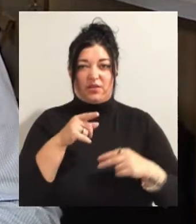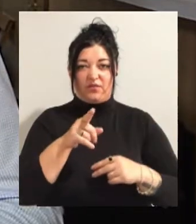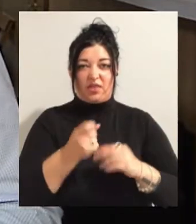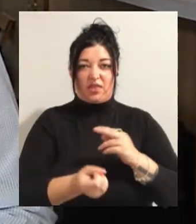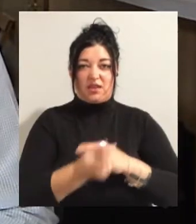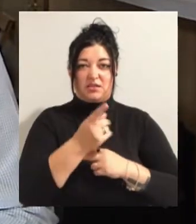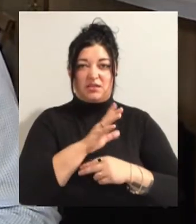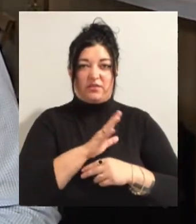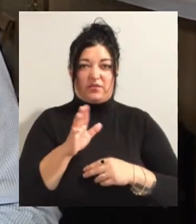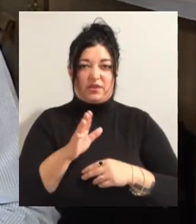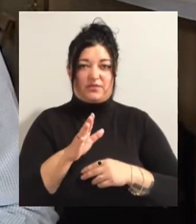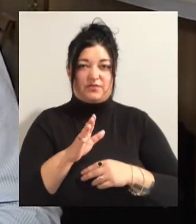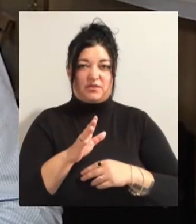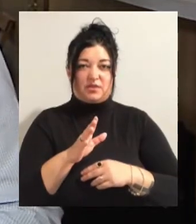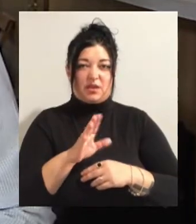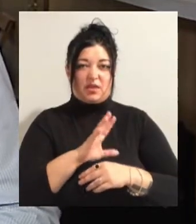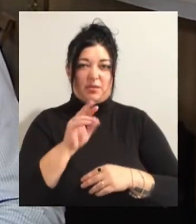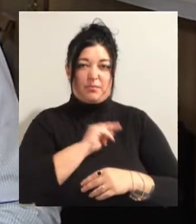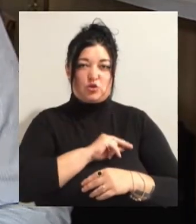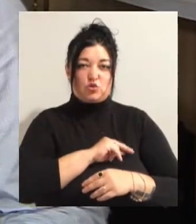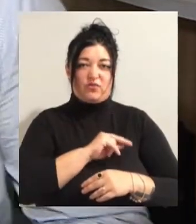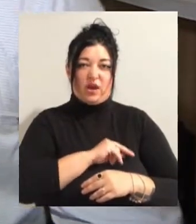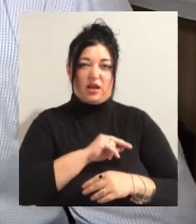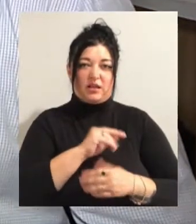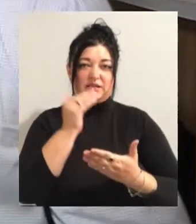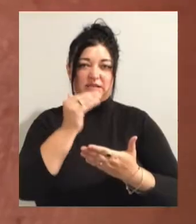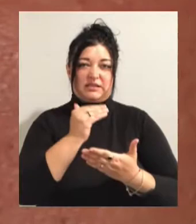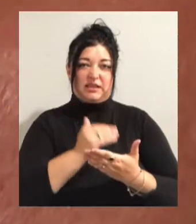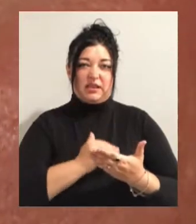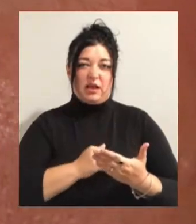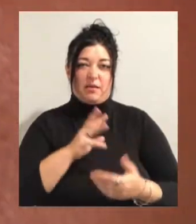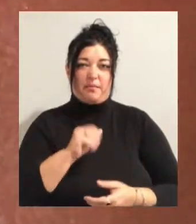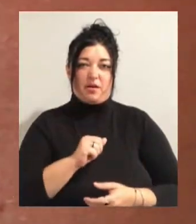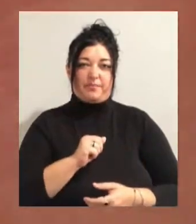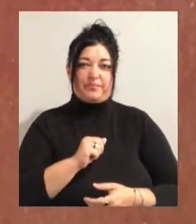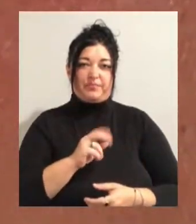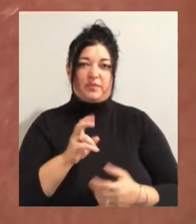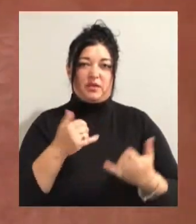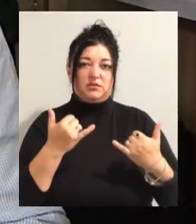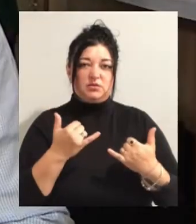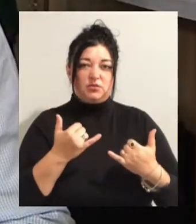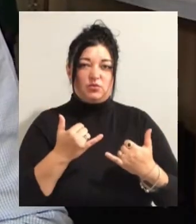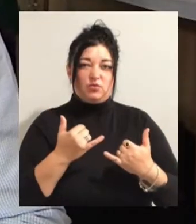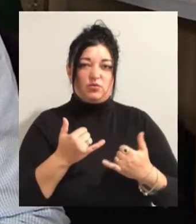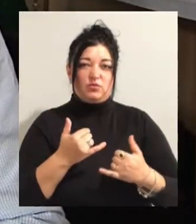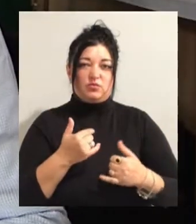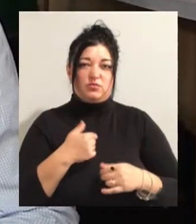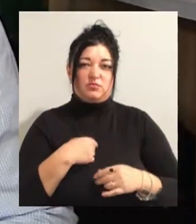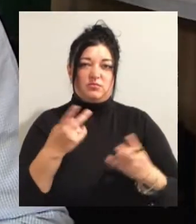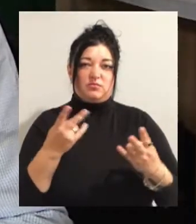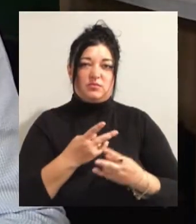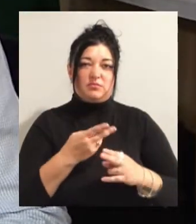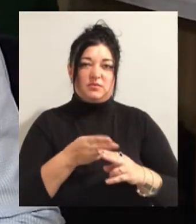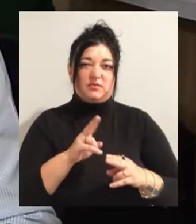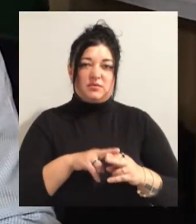то не працювала система. На сьогодні це було здійснено. Потерпілий почав стверджувати, що він має відношення, але